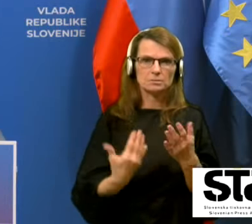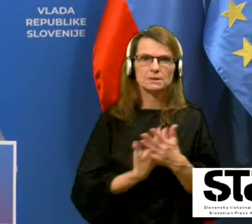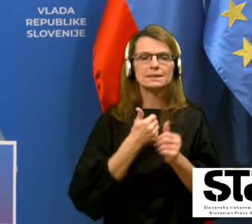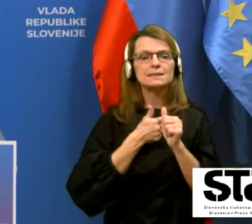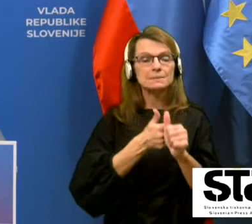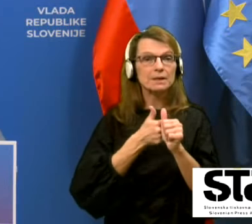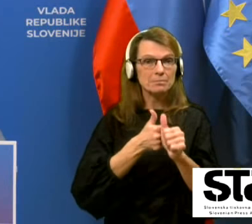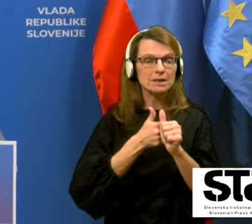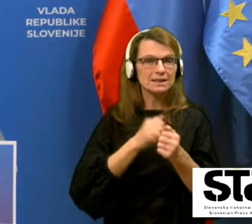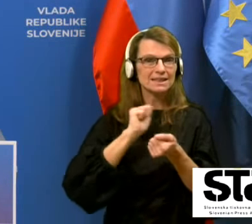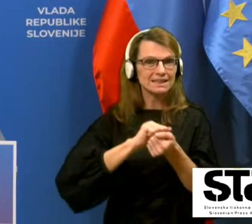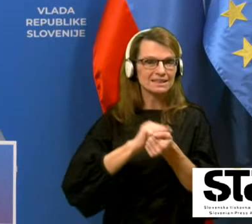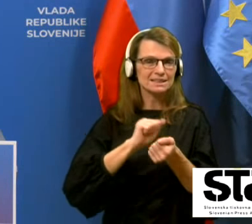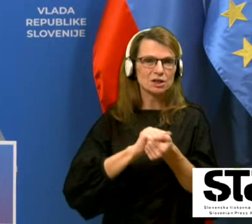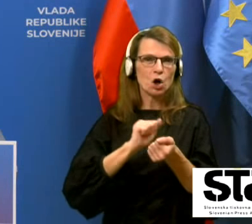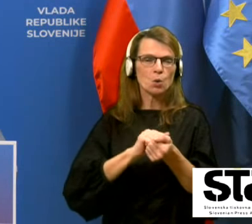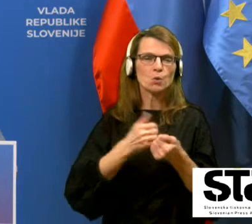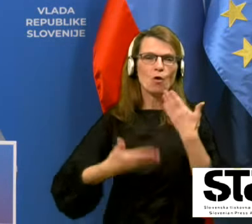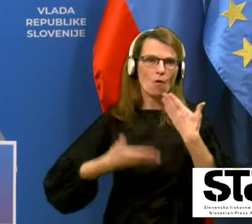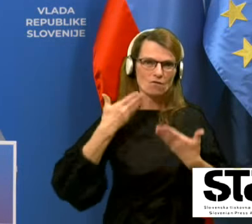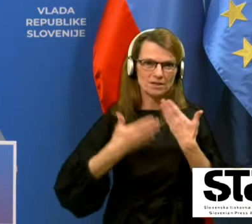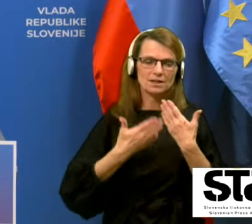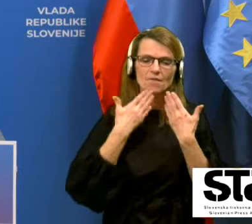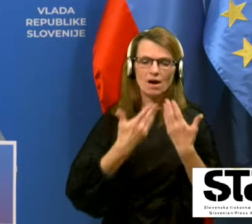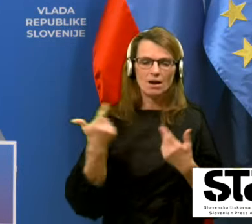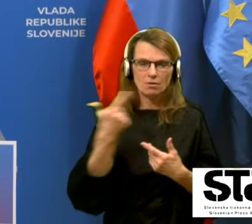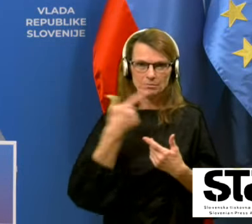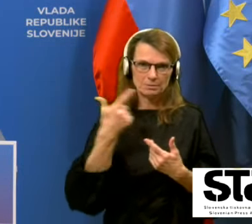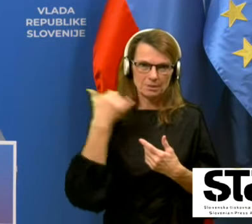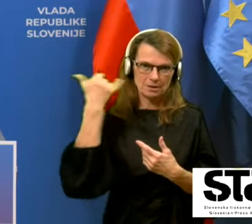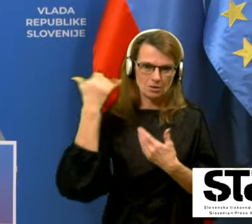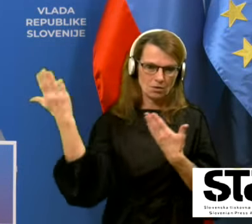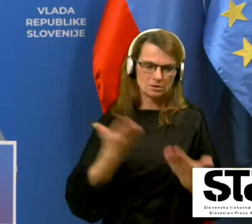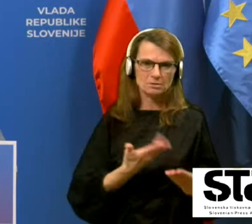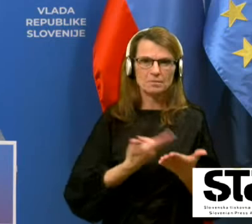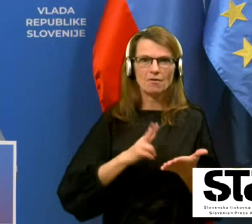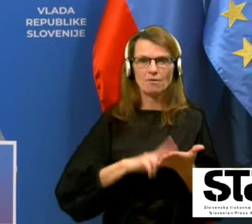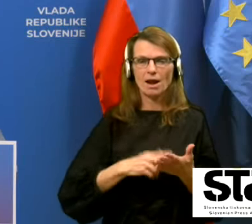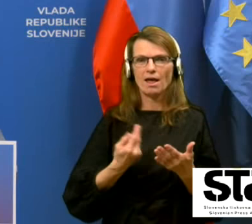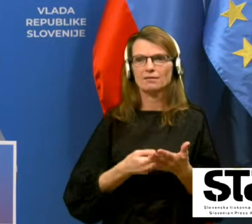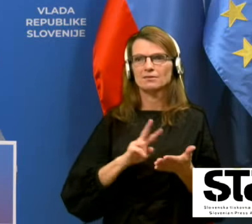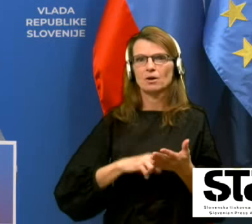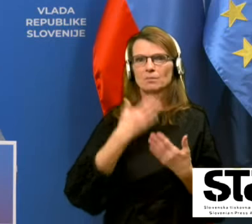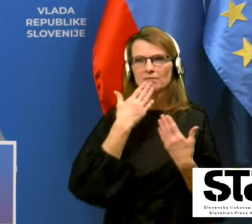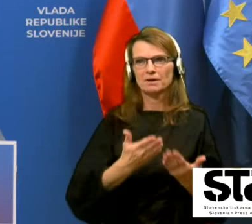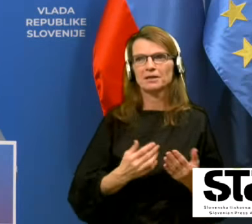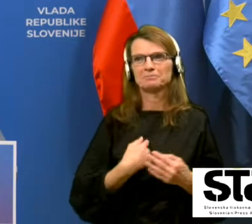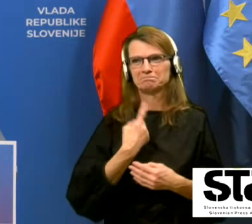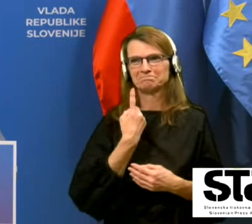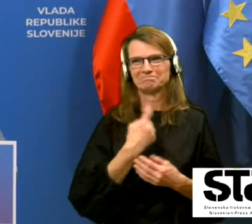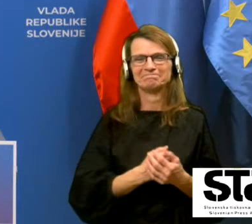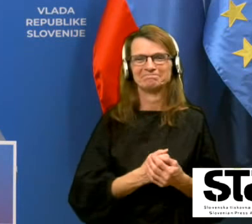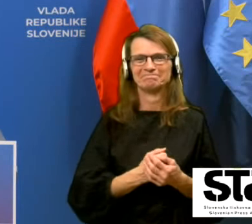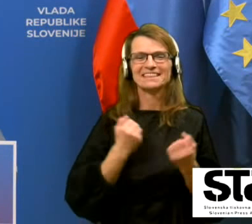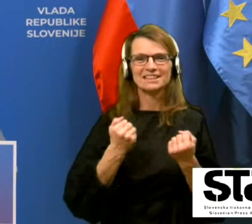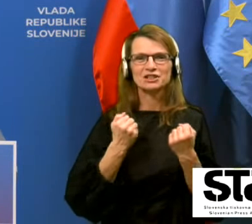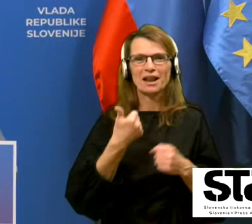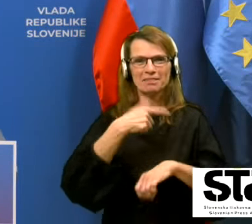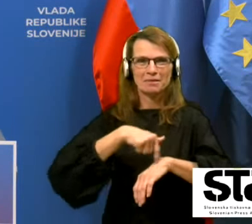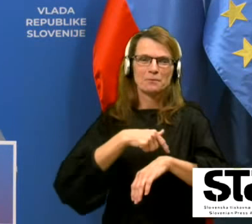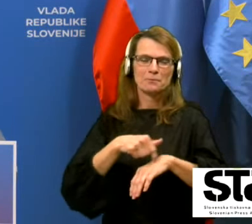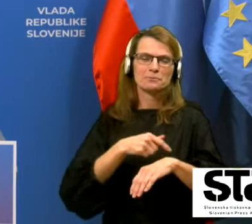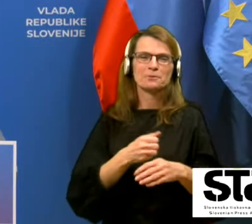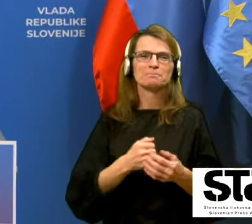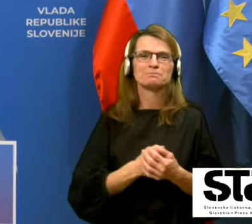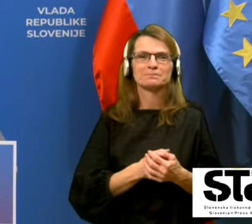spremljanje tiskovne konference. Hvala obima gostoma, hvala Tolmački, ki je sama zdržala celo uro